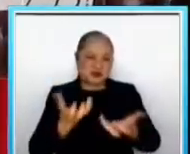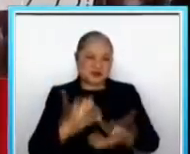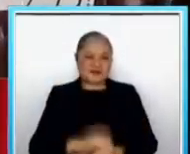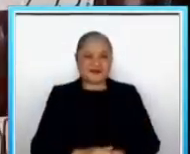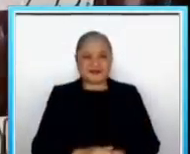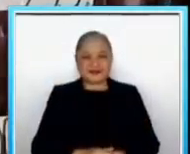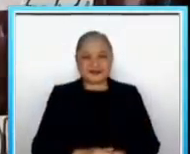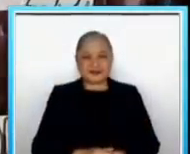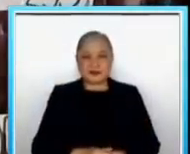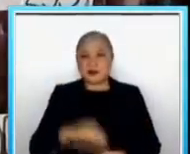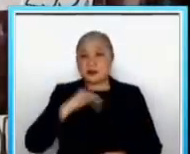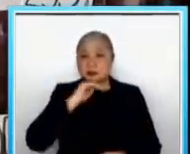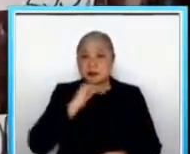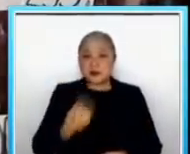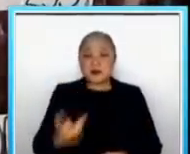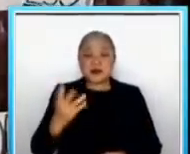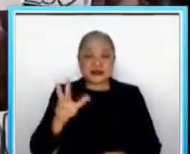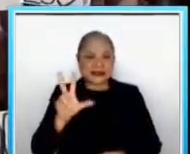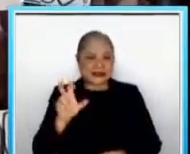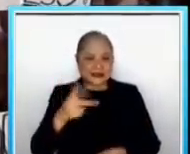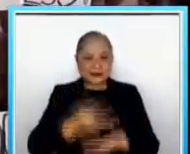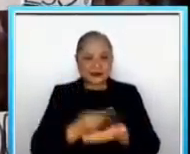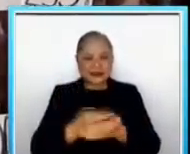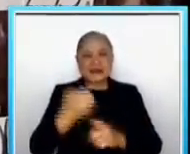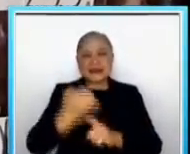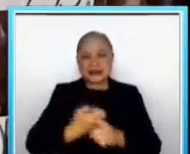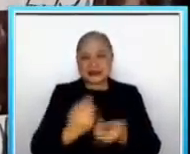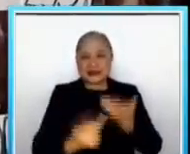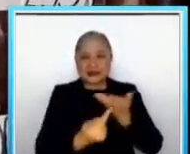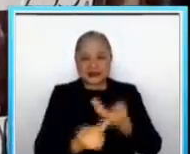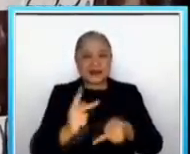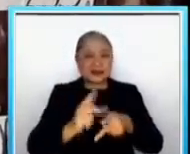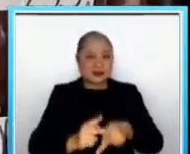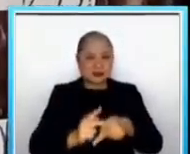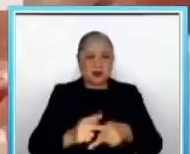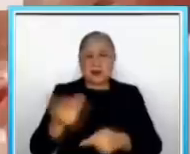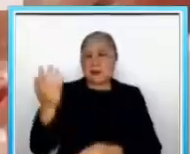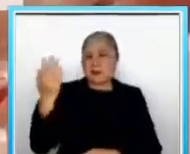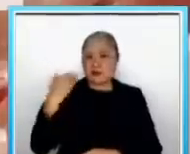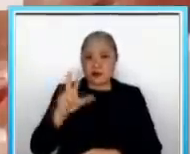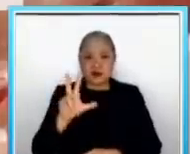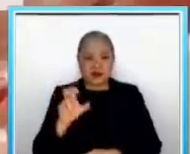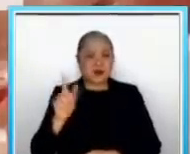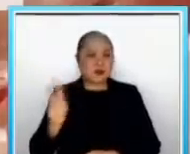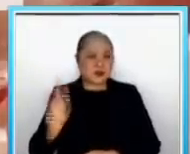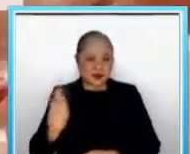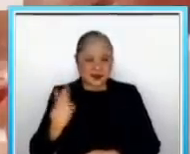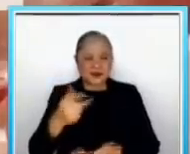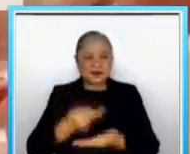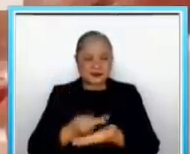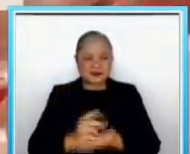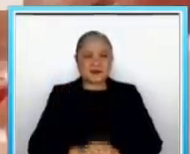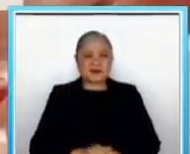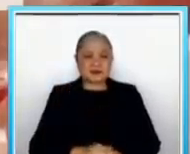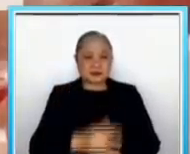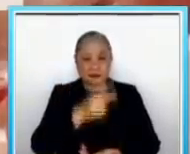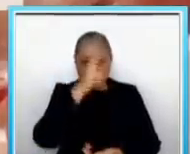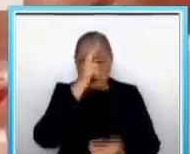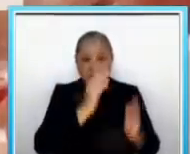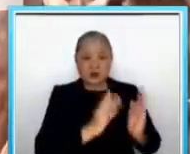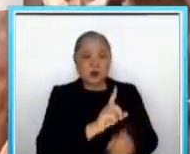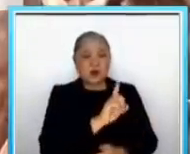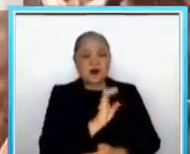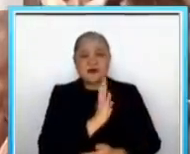baboy nasa 300 pesos per kilo na lang ngayon Pero dati ay 320 pesos Ang manok nasa 140 pesos